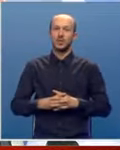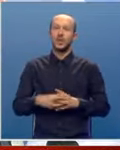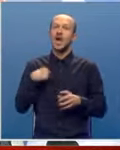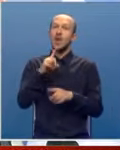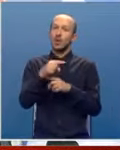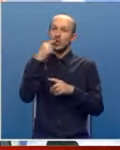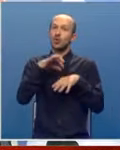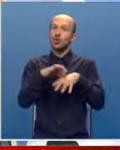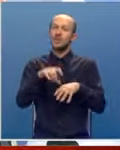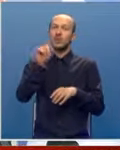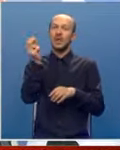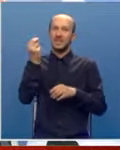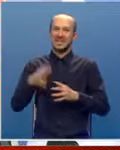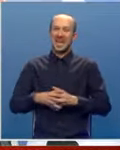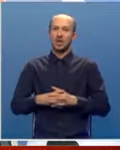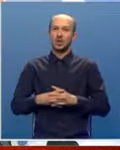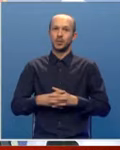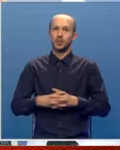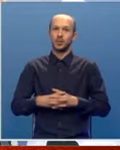Ja moram reći da je rukovost u Republike Srpske.